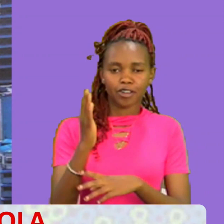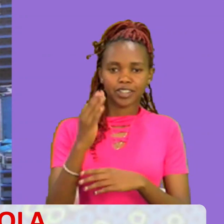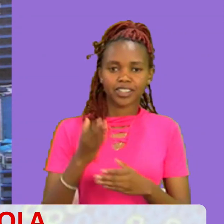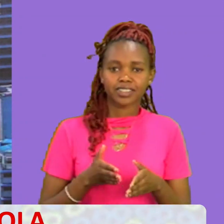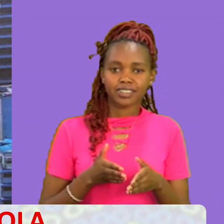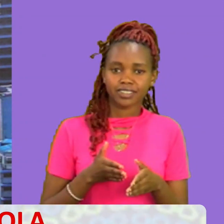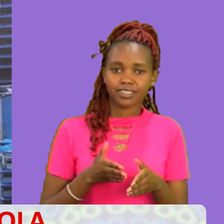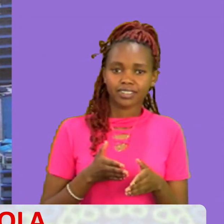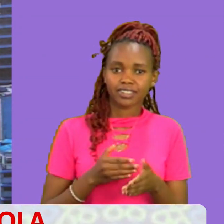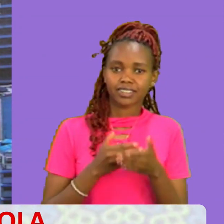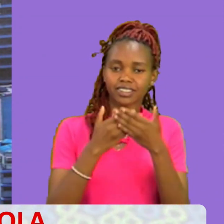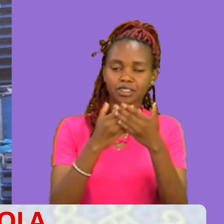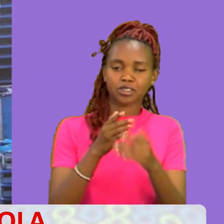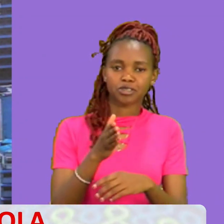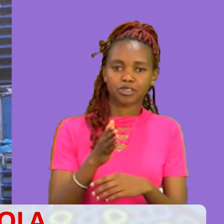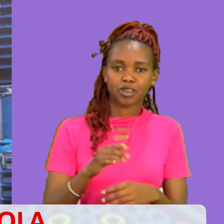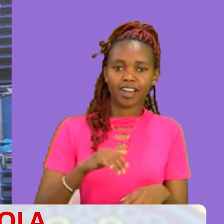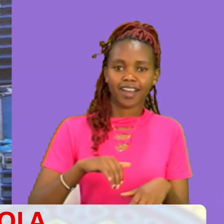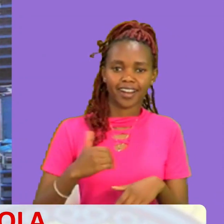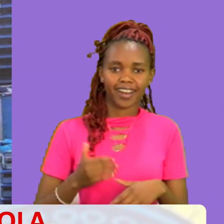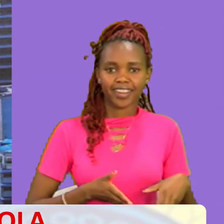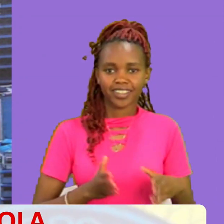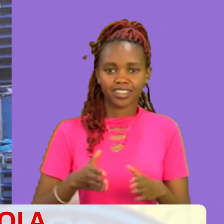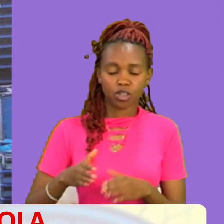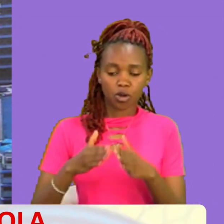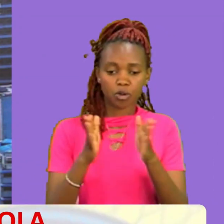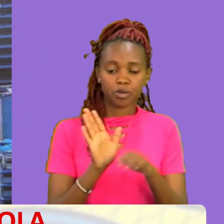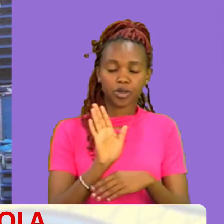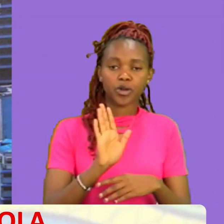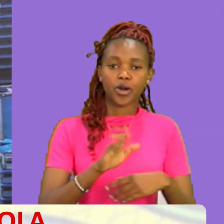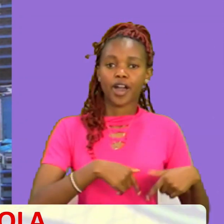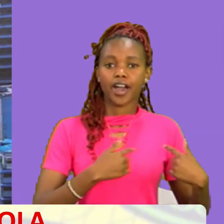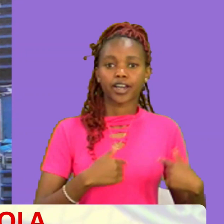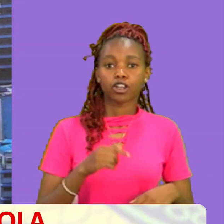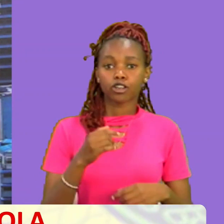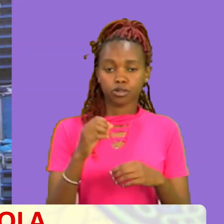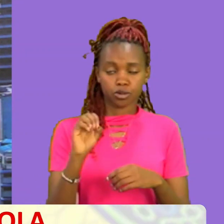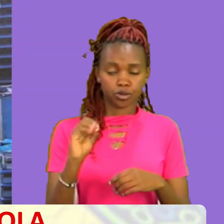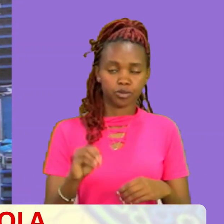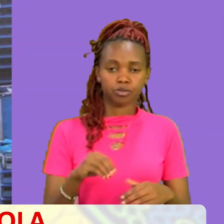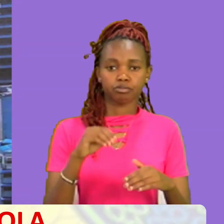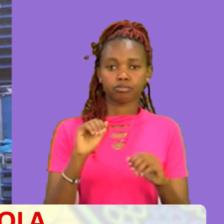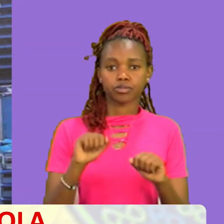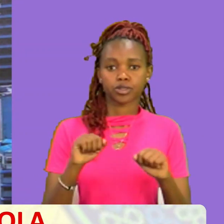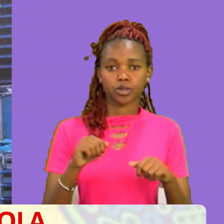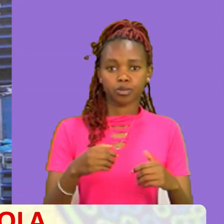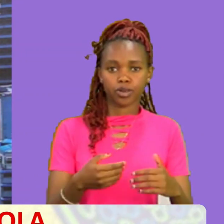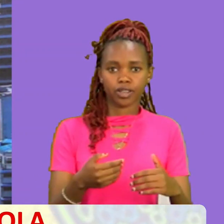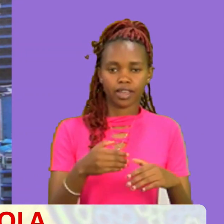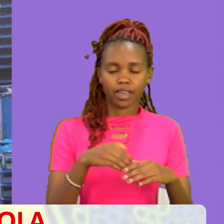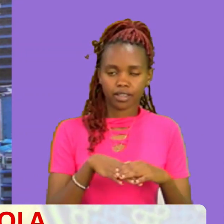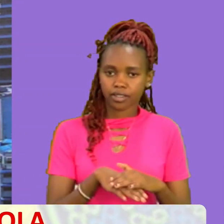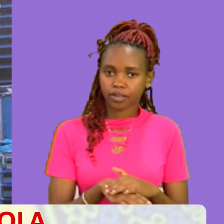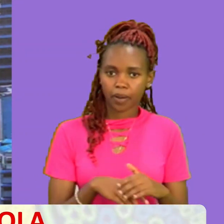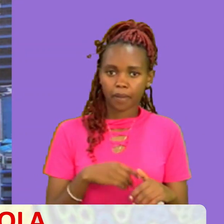kumukubali Kufungua nafasi yako Kufungua moe wako Ilikuamba Kawezi kuingia Na kuitawala maisha yako Mpenzi mtazamaji